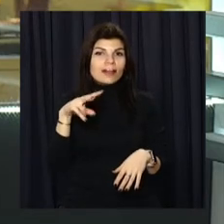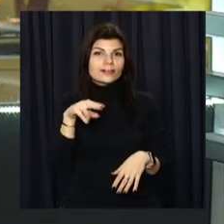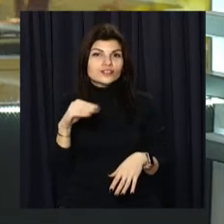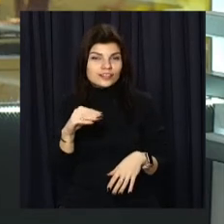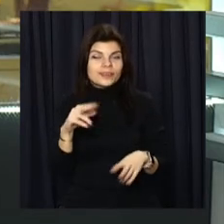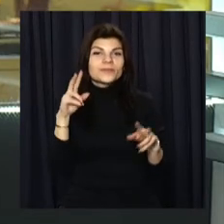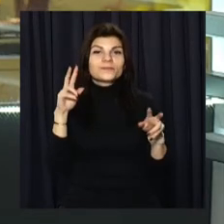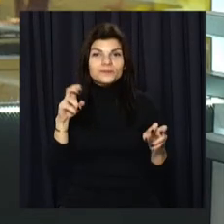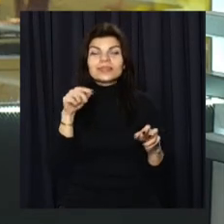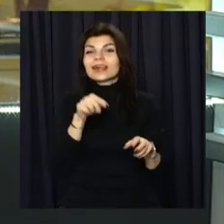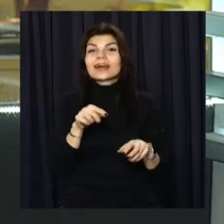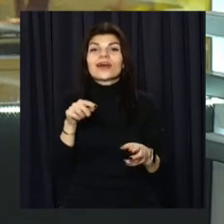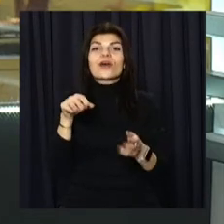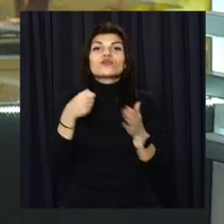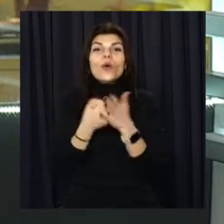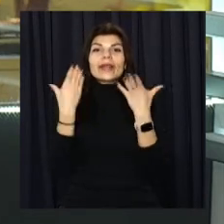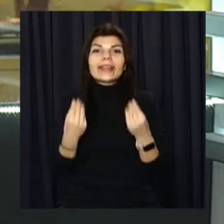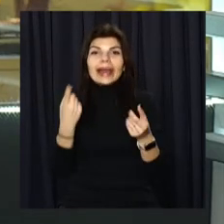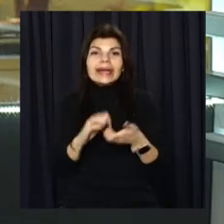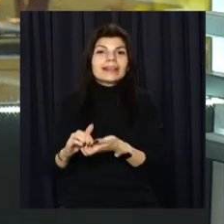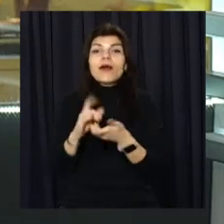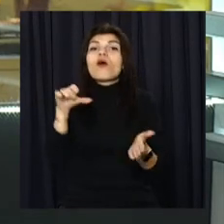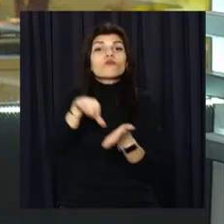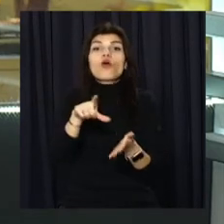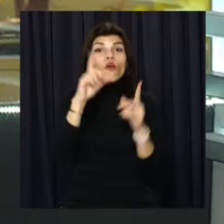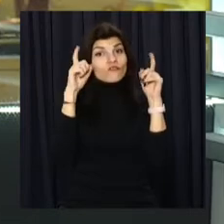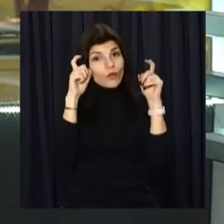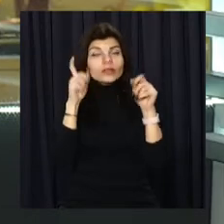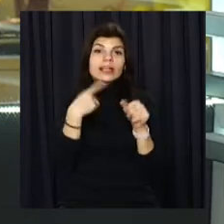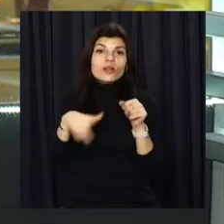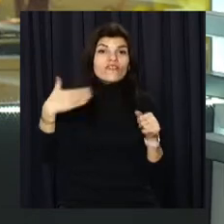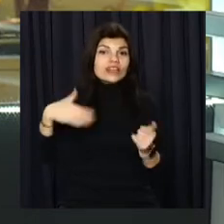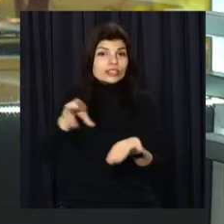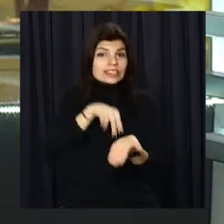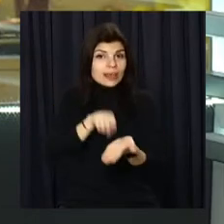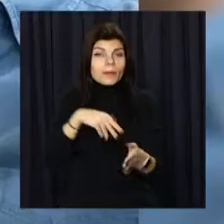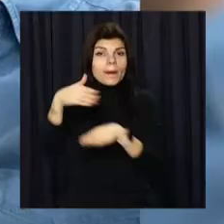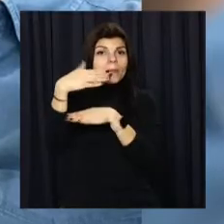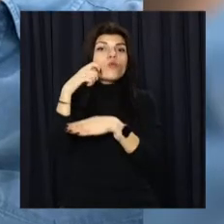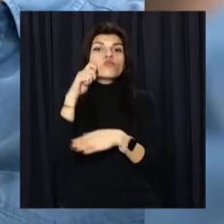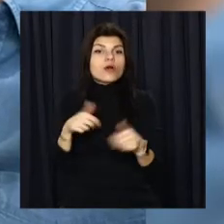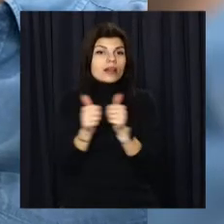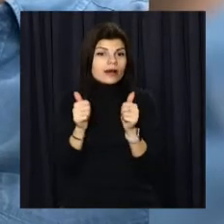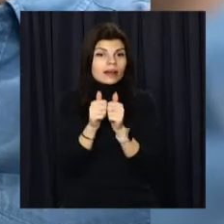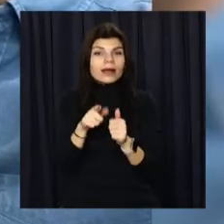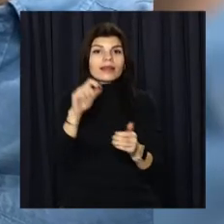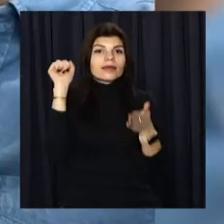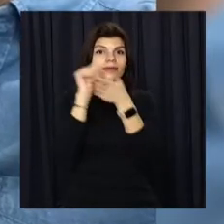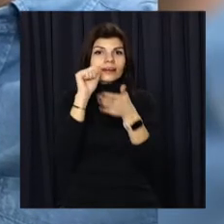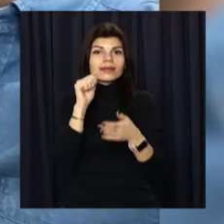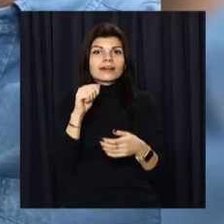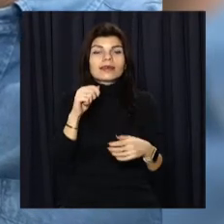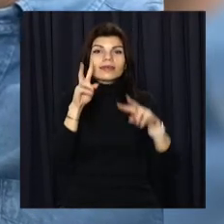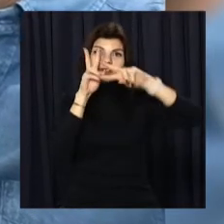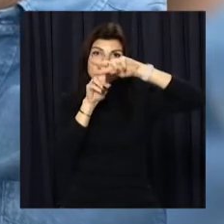Єднання. Щоб долучитися, потрібно зробити фото або записати відео з прапором України, додати хештег